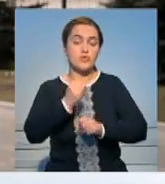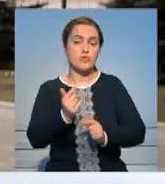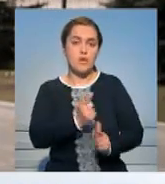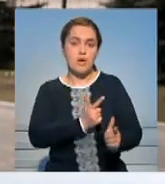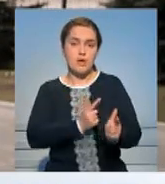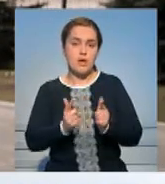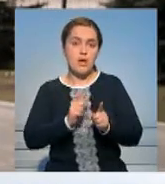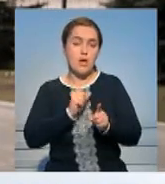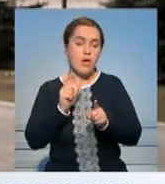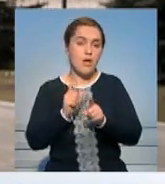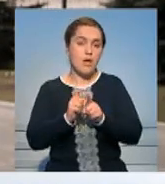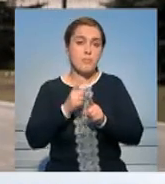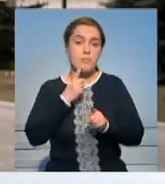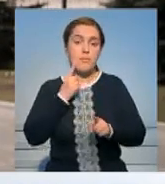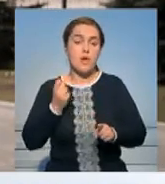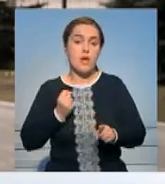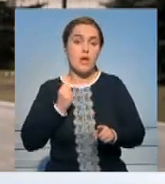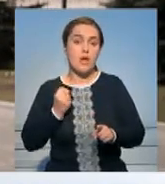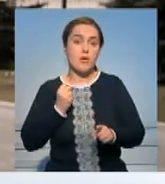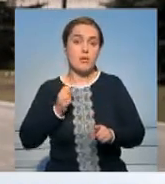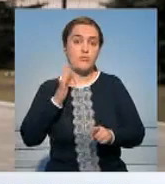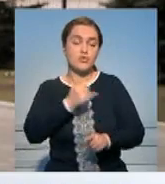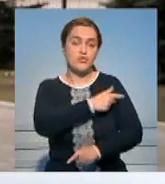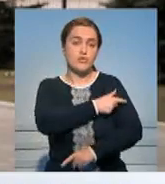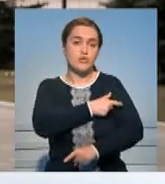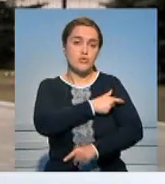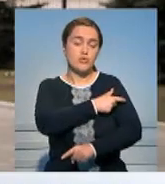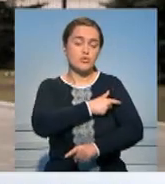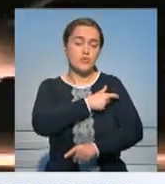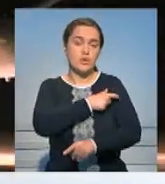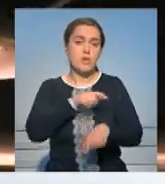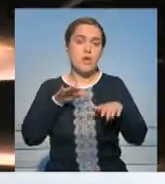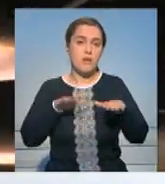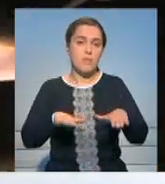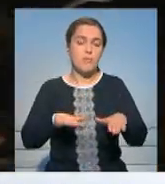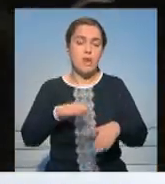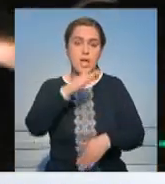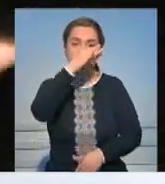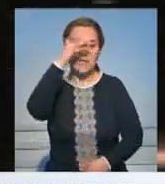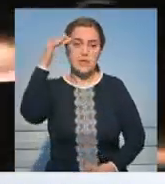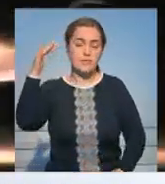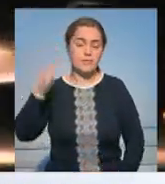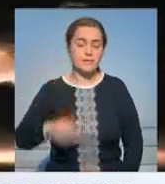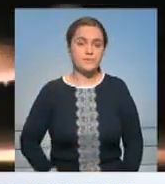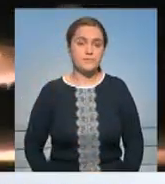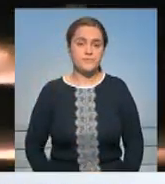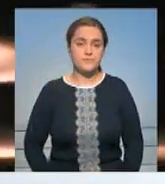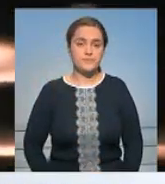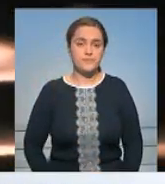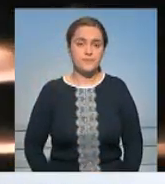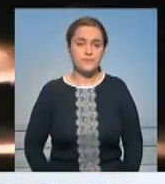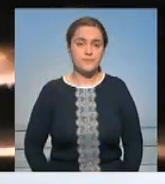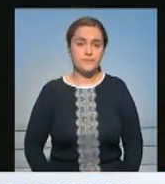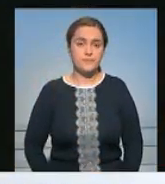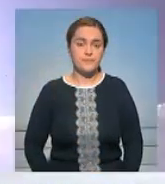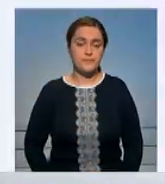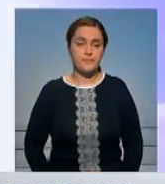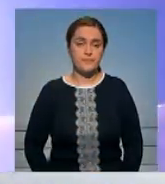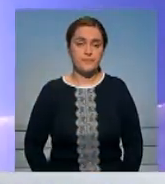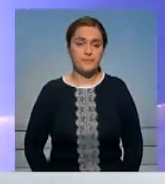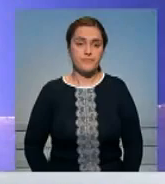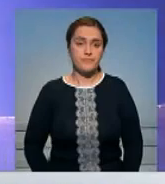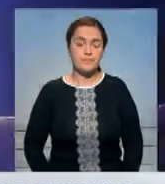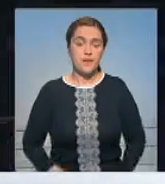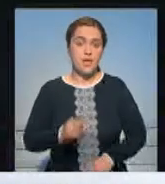готовности. Истребительная авиация дежурит в воздухе. По заявлению военных, ни одна из выпущенных по Арабской